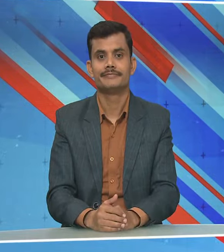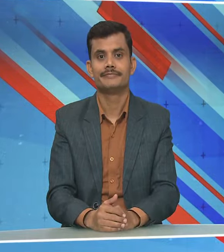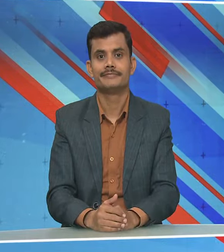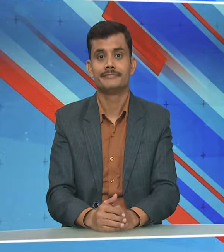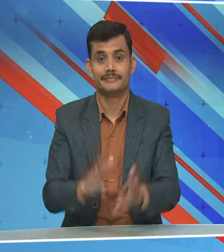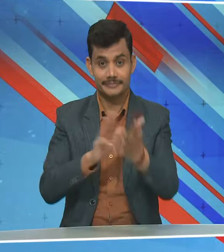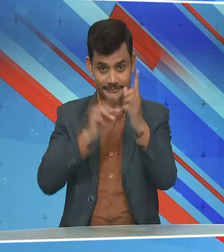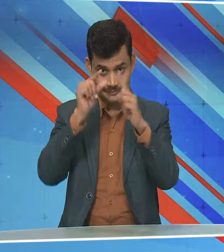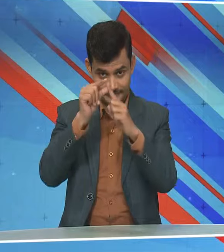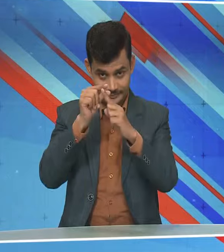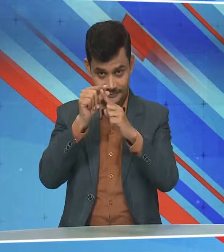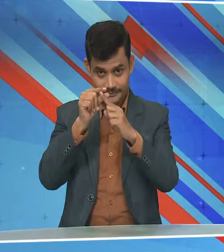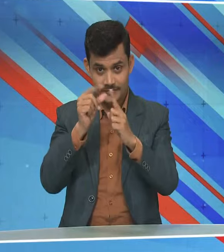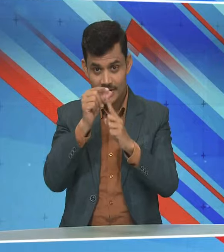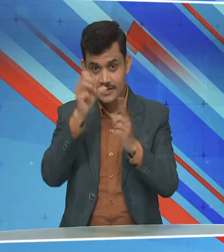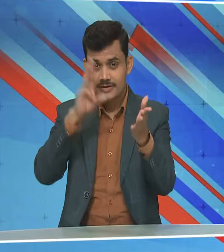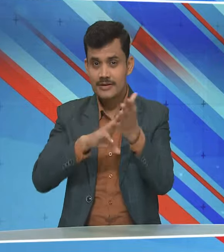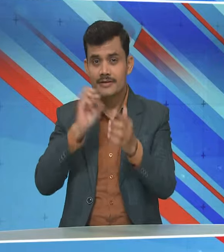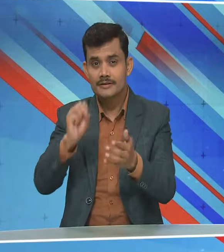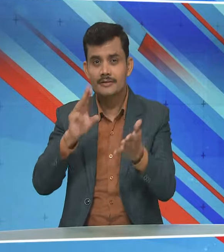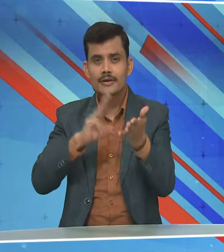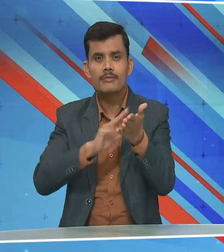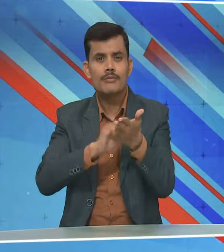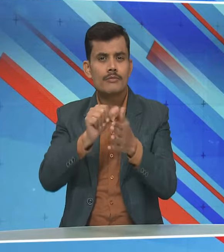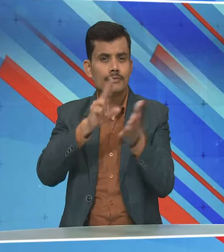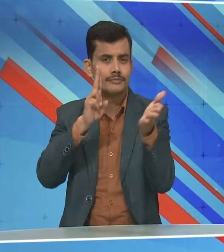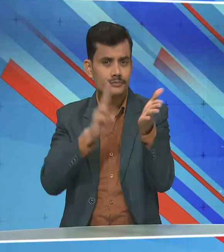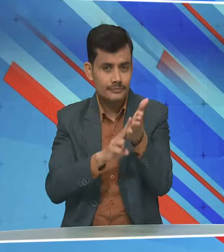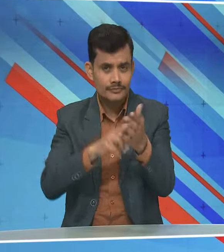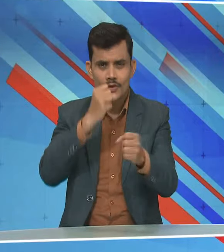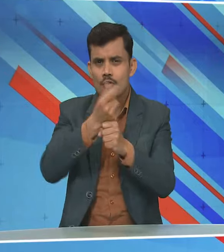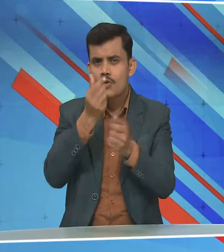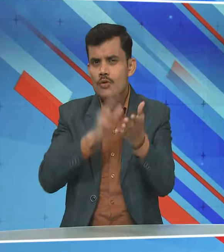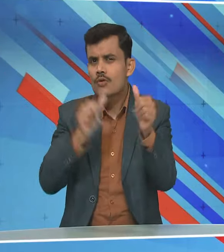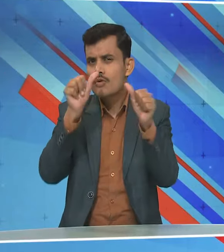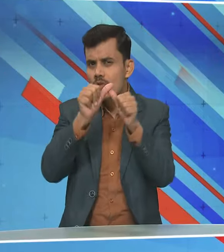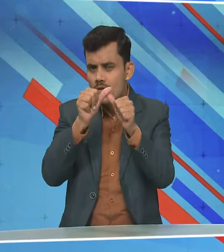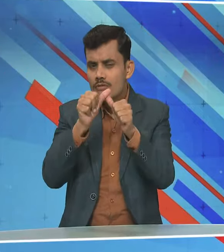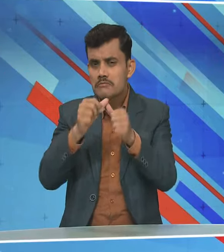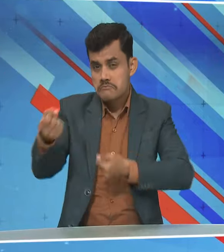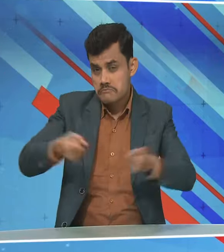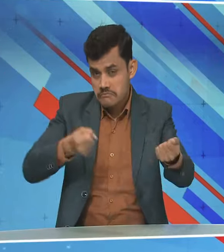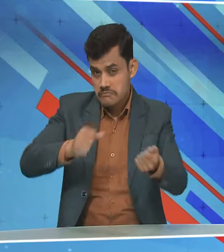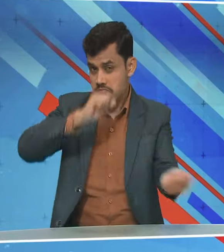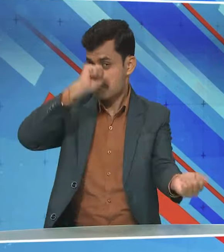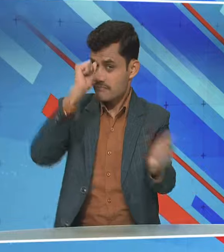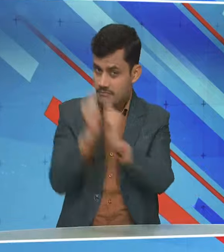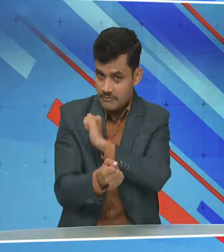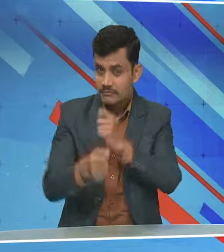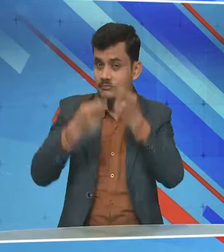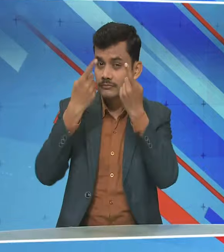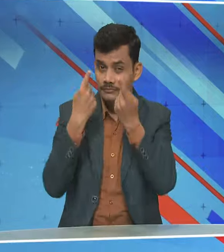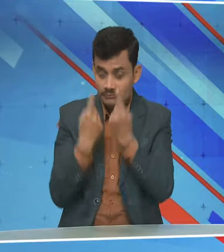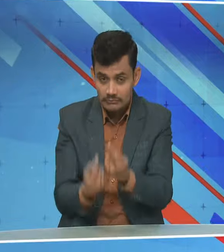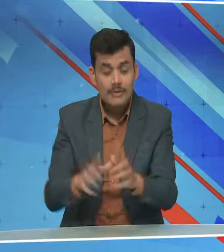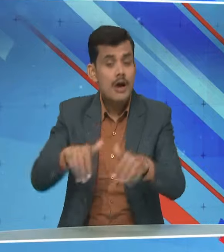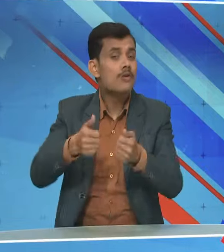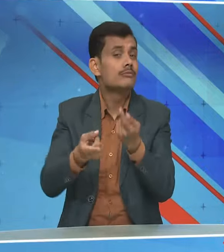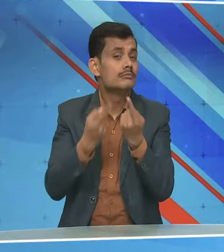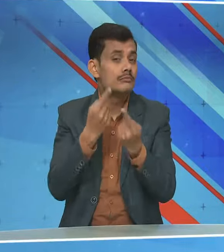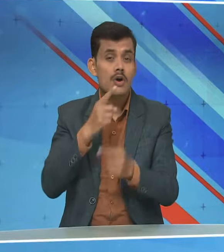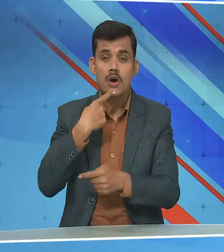और मध्यप्रदेश के मुख्यमंत्री डॉक्टर मोहन यादव ने गुना जिले में हुई बस दुर्गटना की जाच के आदेश दिये हैं